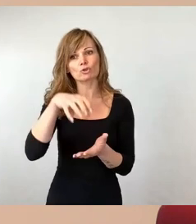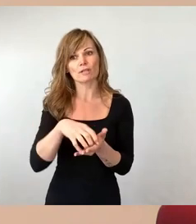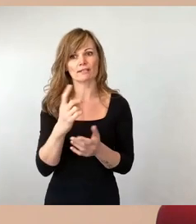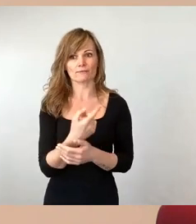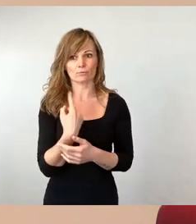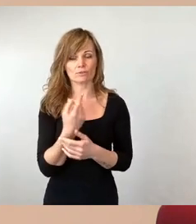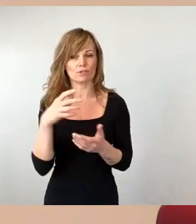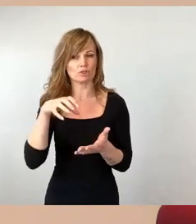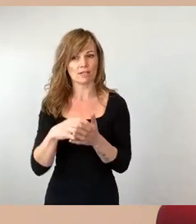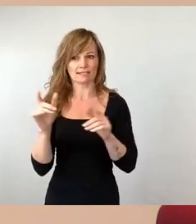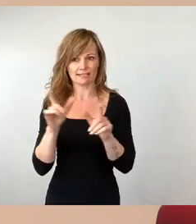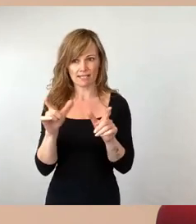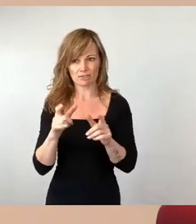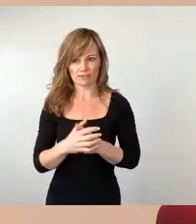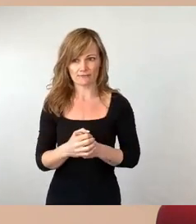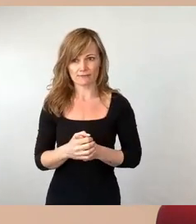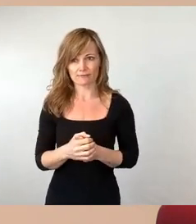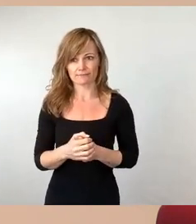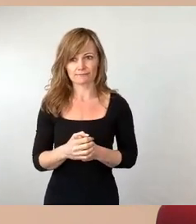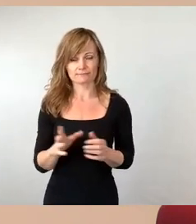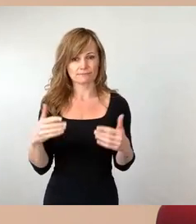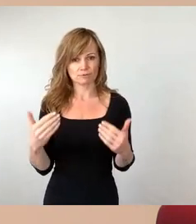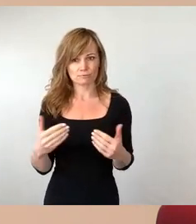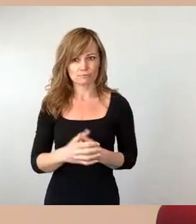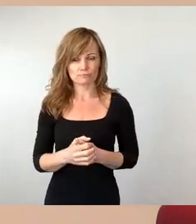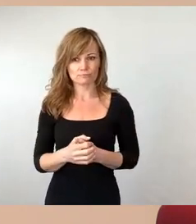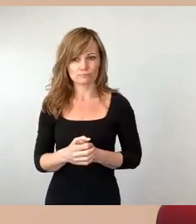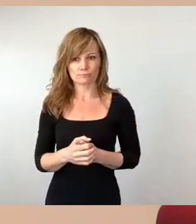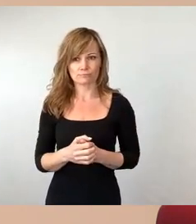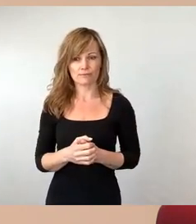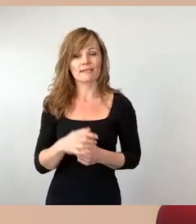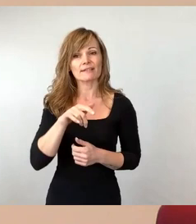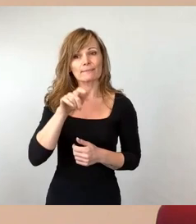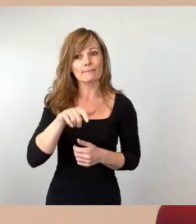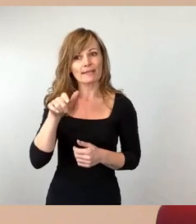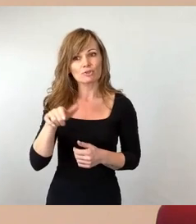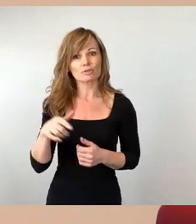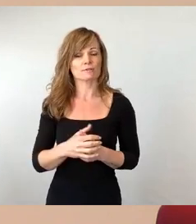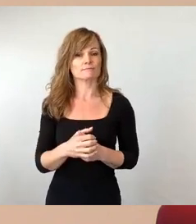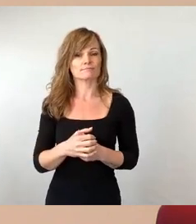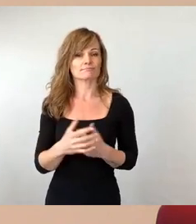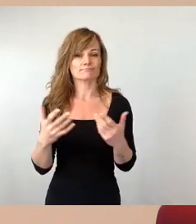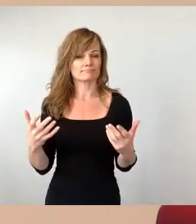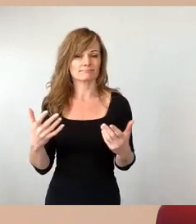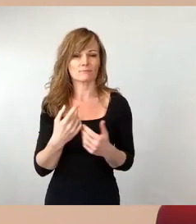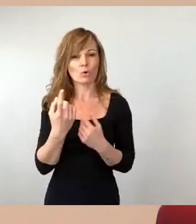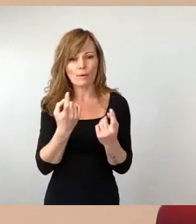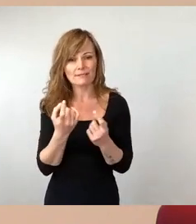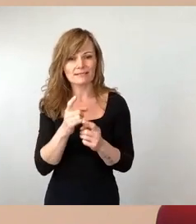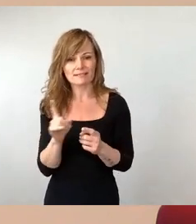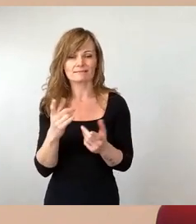darstellt. Menschen kommen nicht, wenn sie von Flucht und